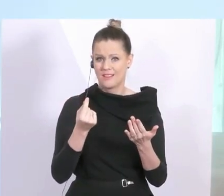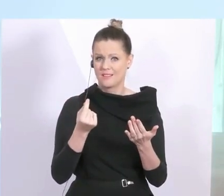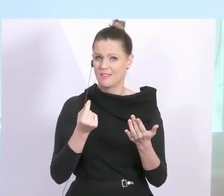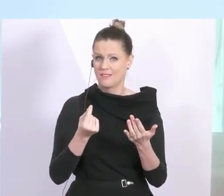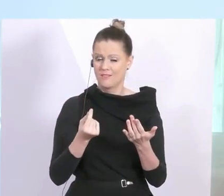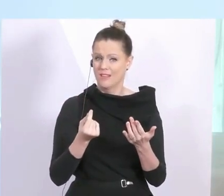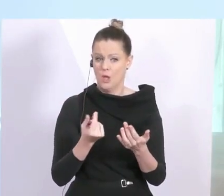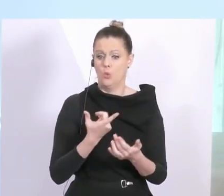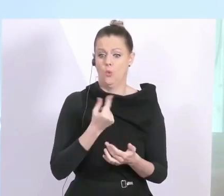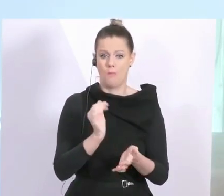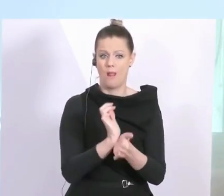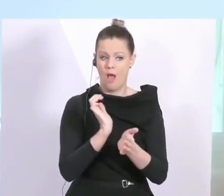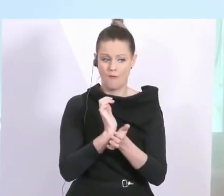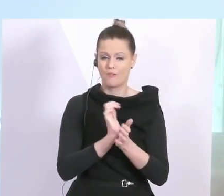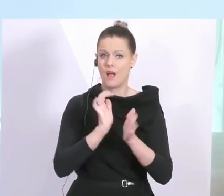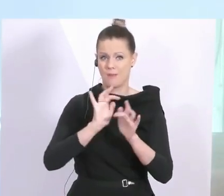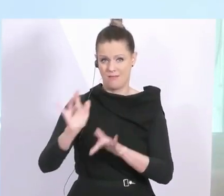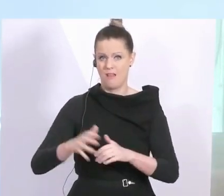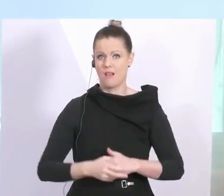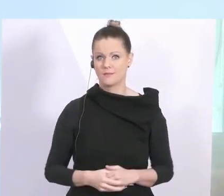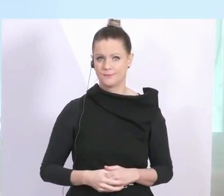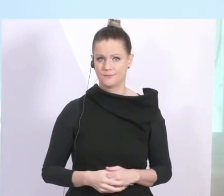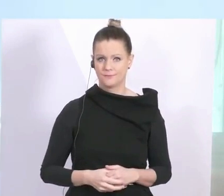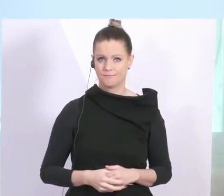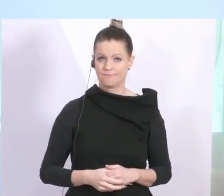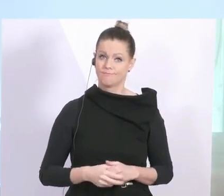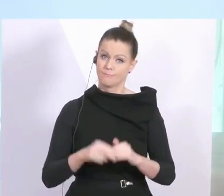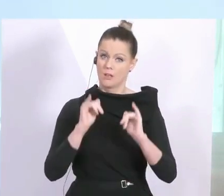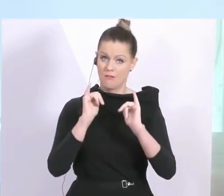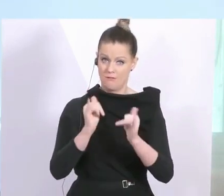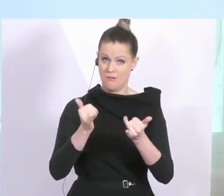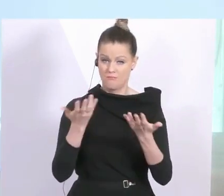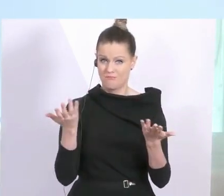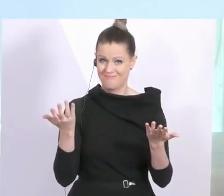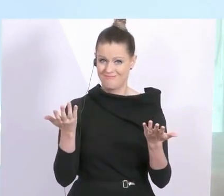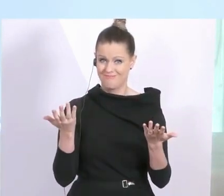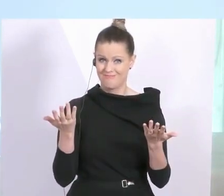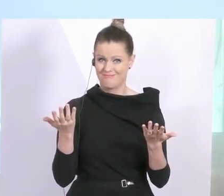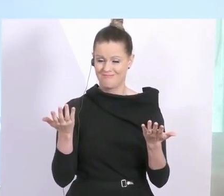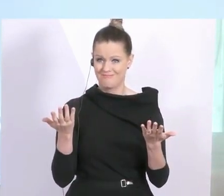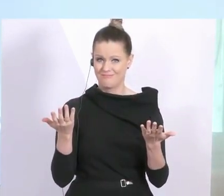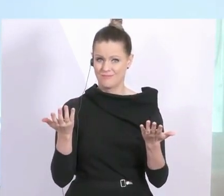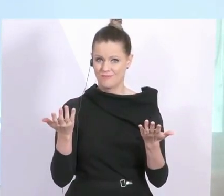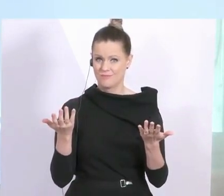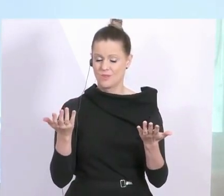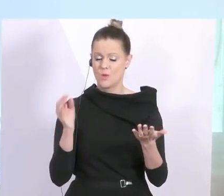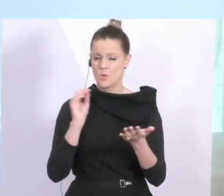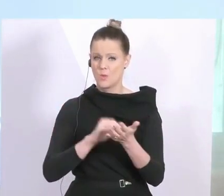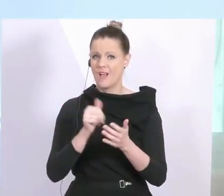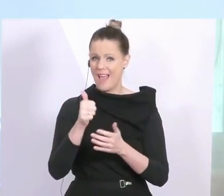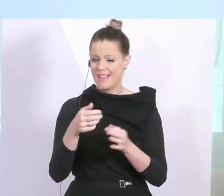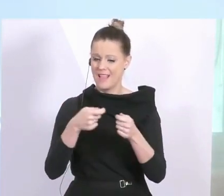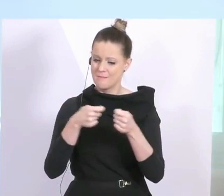doppelte Aufgaben, wenn man das auch so sportlich vergleichen will. Ja, und da kann ich am Schluss nur eine Maßnahme noch mit